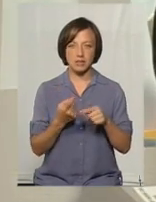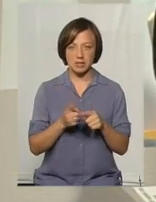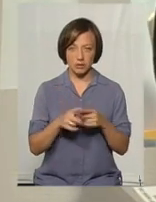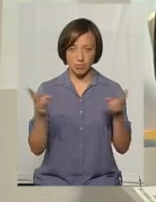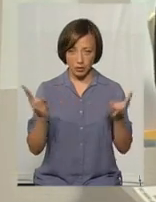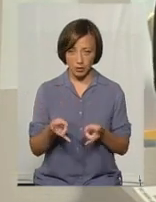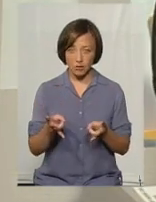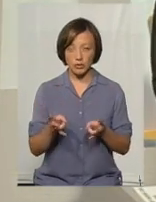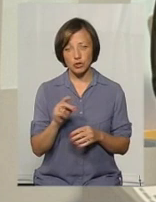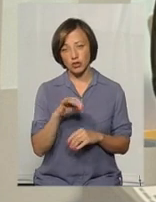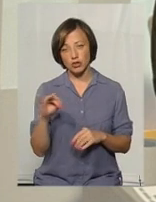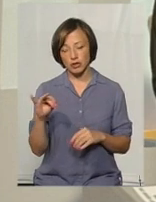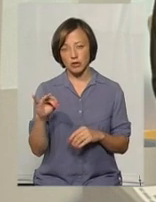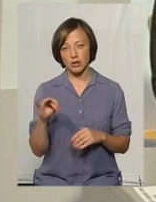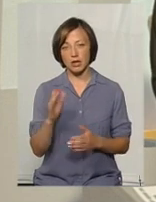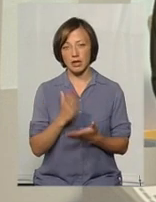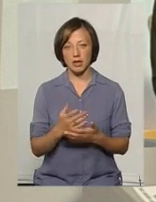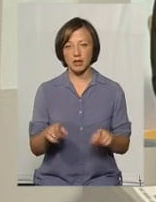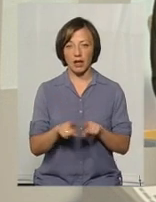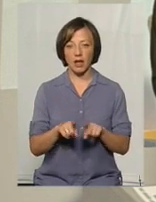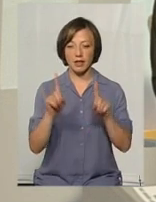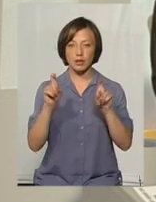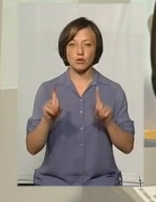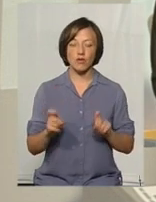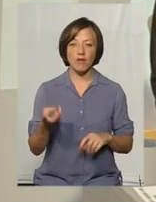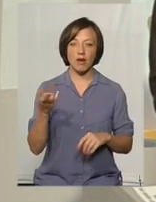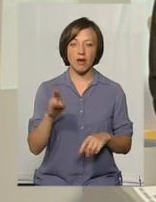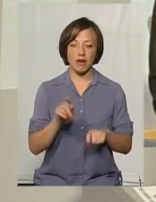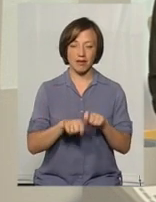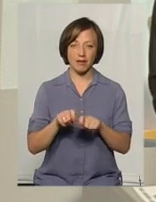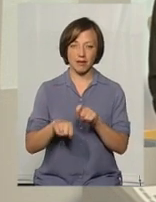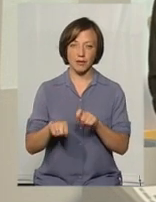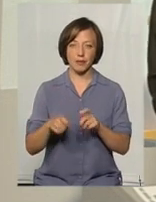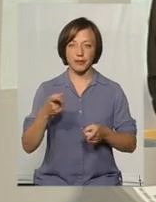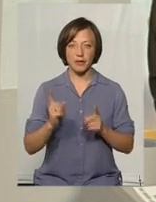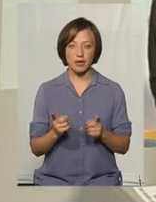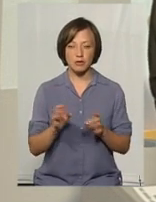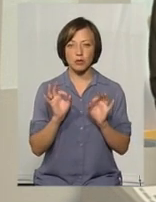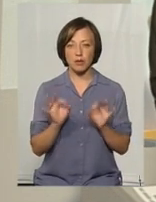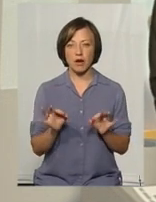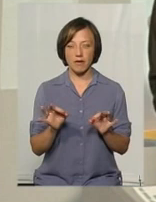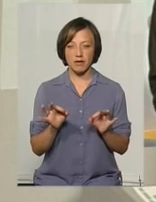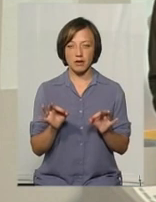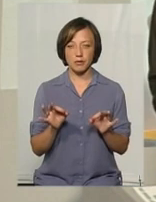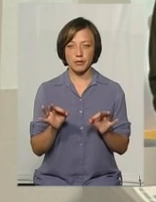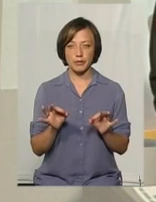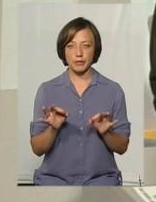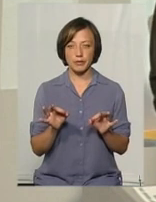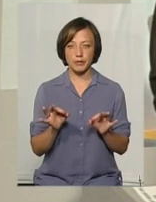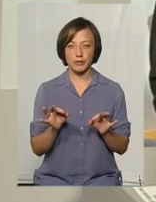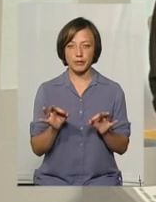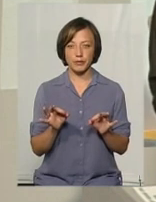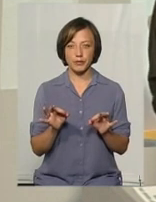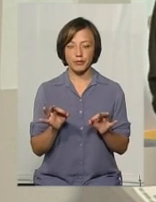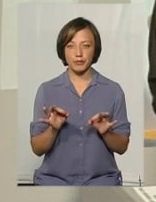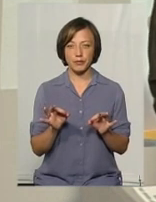доцільно? І чи є таке тестування, ну, дійсно, правильне, ну, правильне,